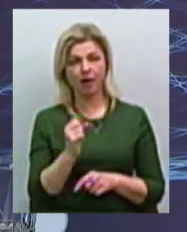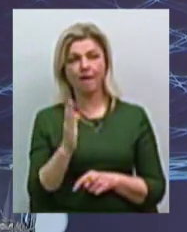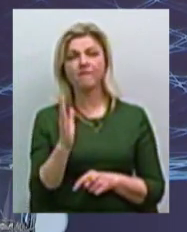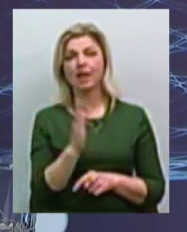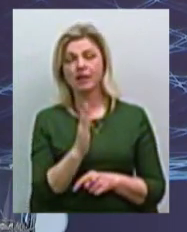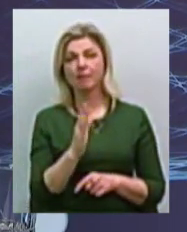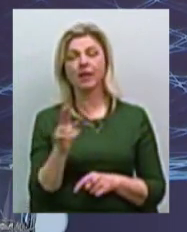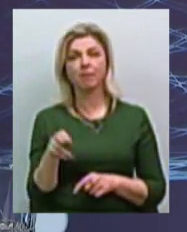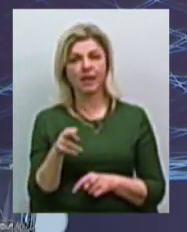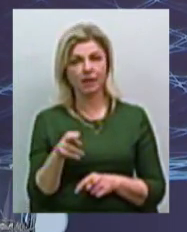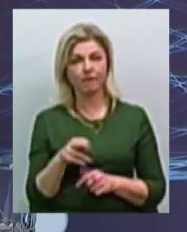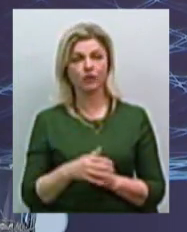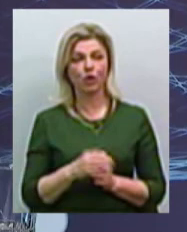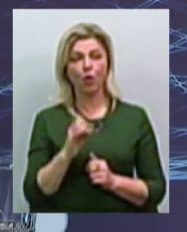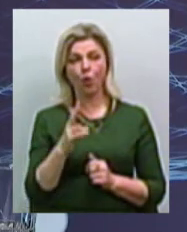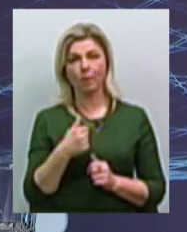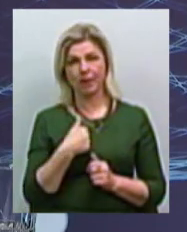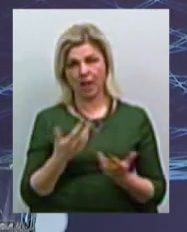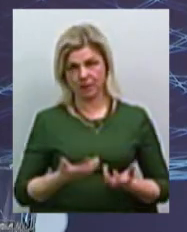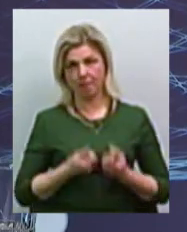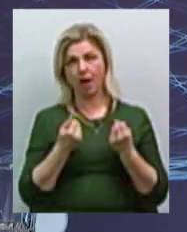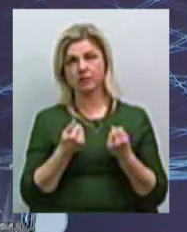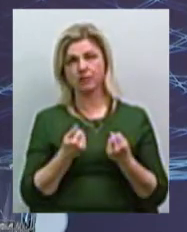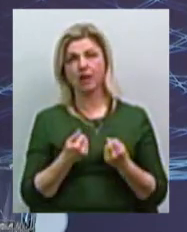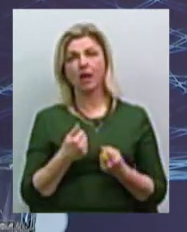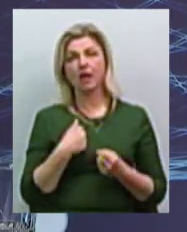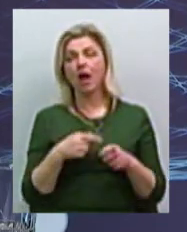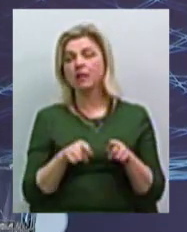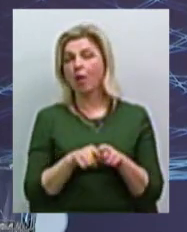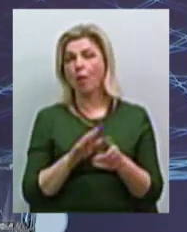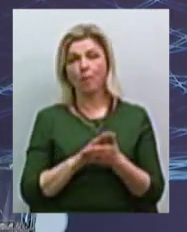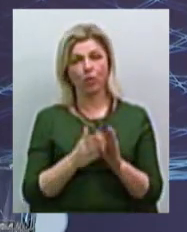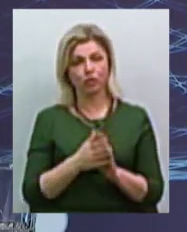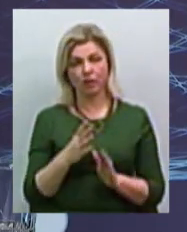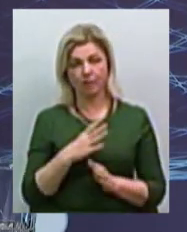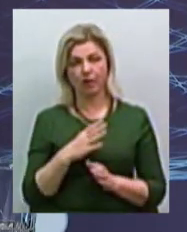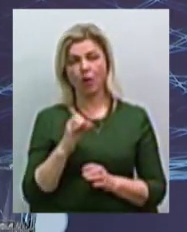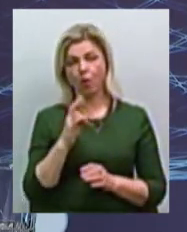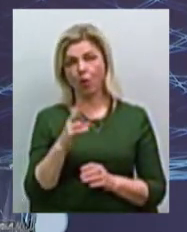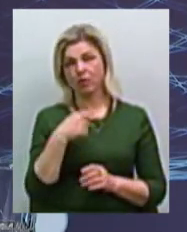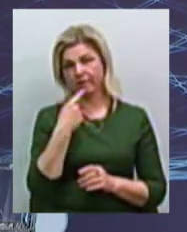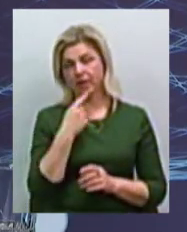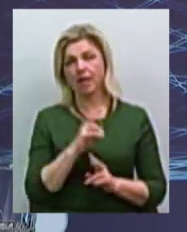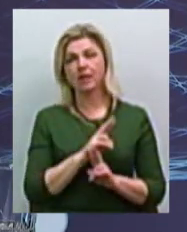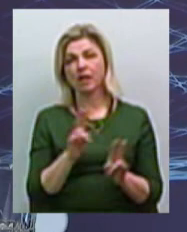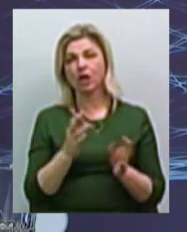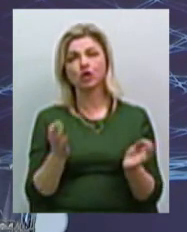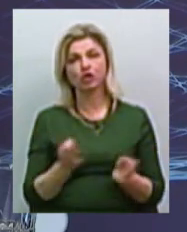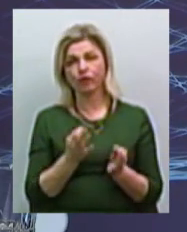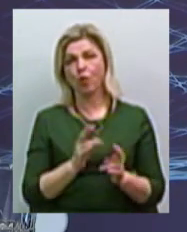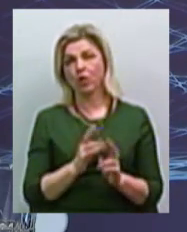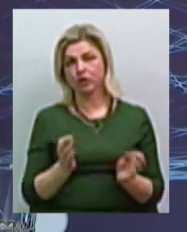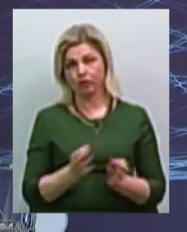Дмитрич, він мені спас. Я в такому положенні був, він, Рубика Чатович, не треба нікому нічого просити,